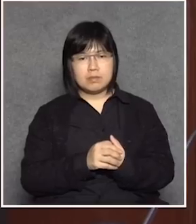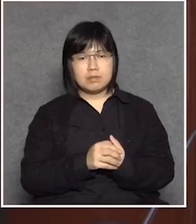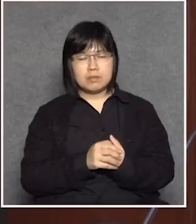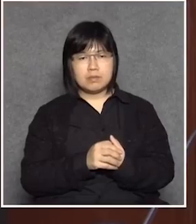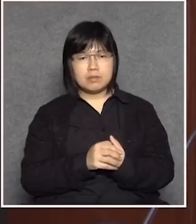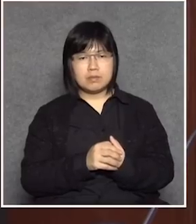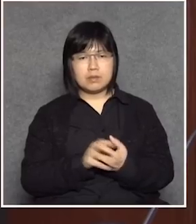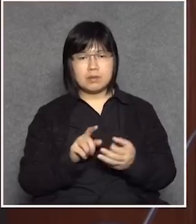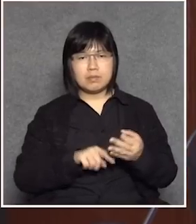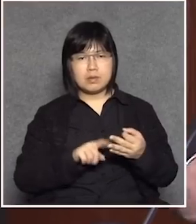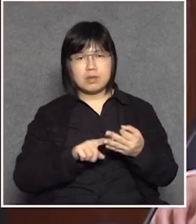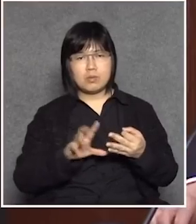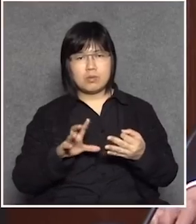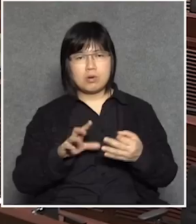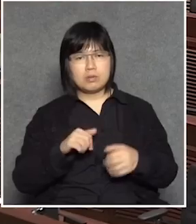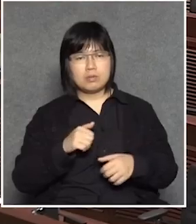黃毓民議員